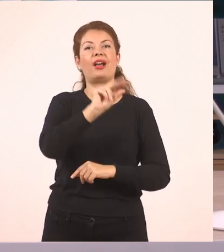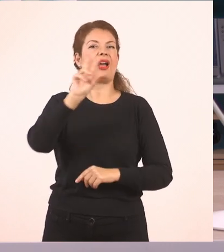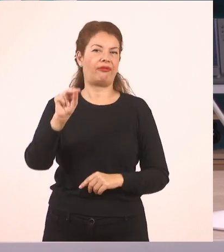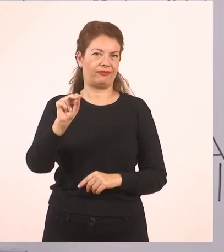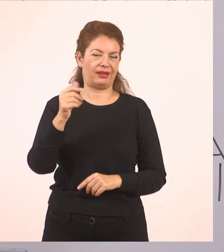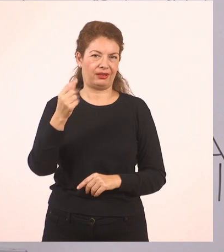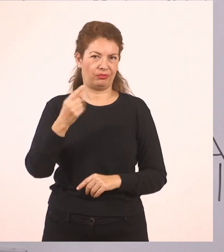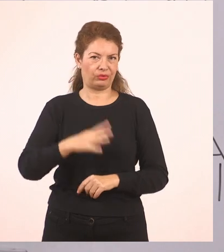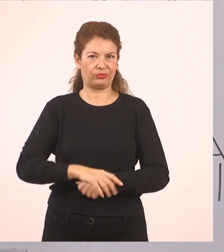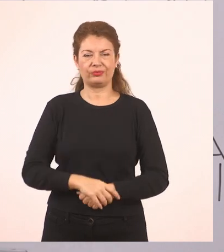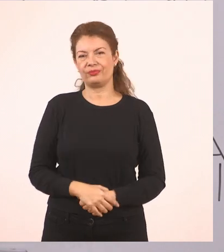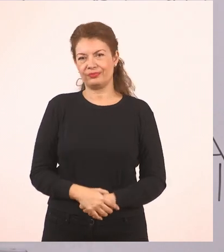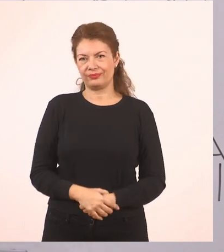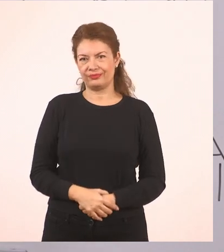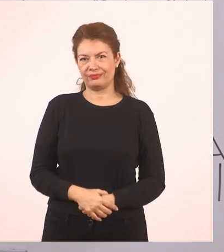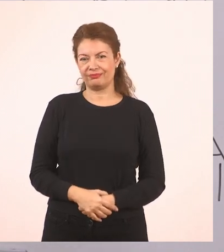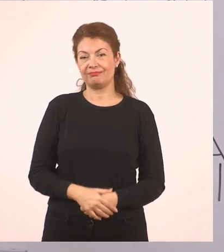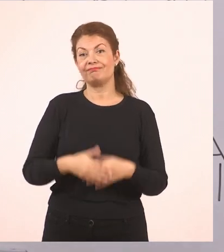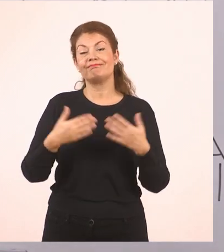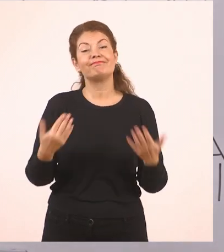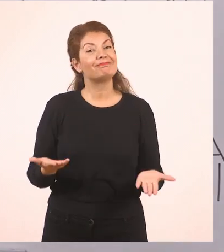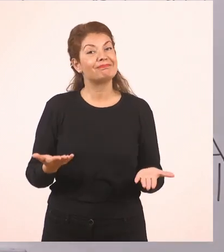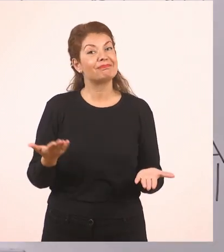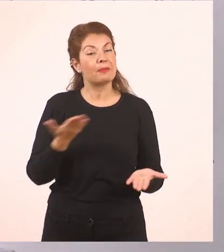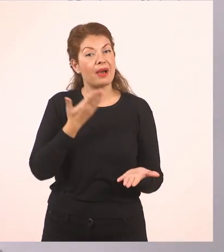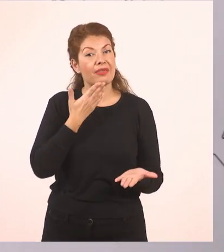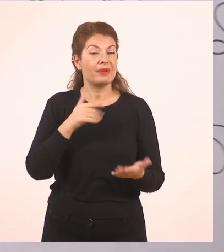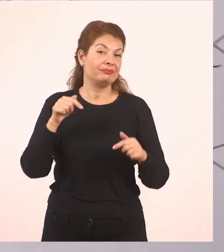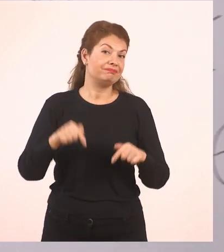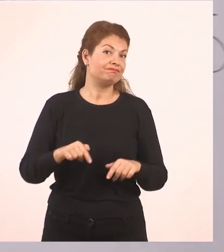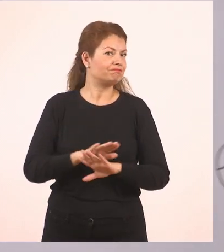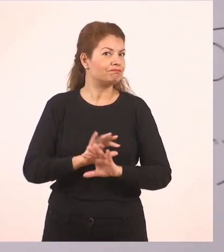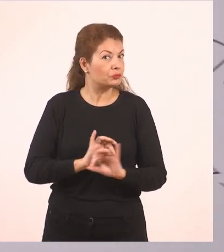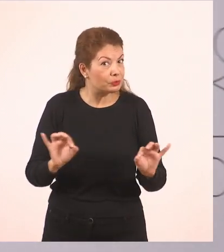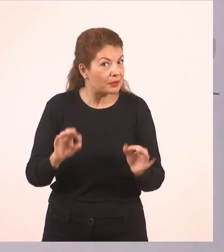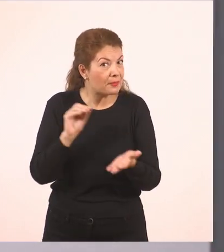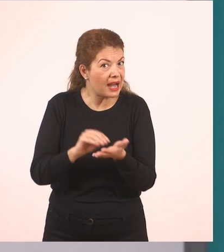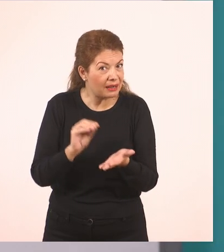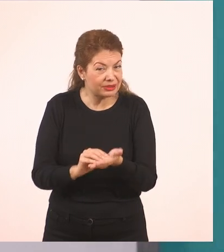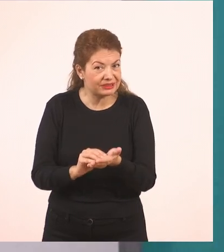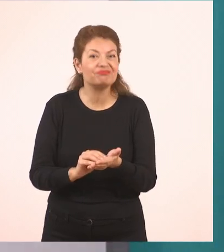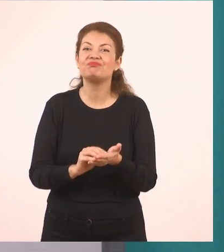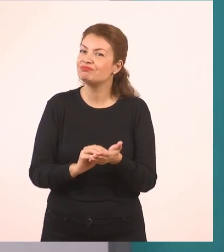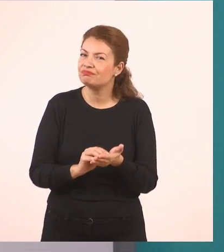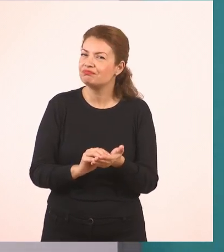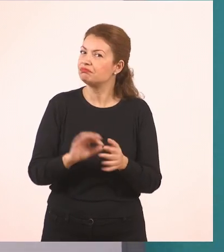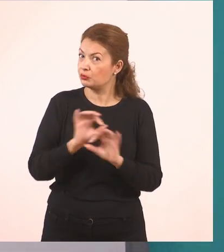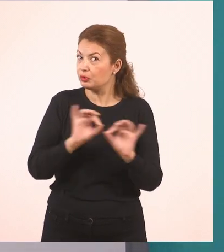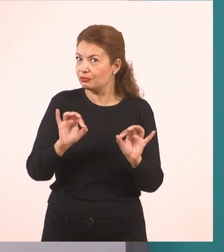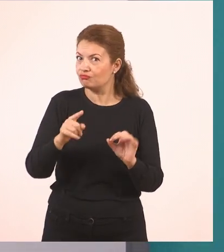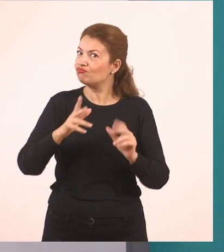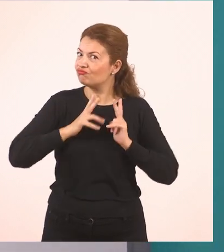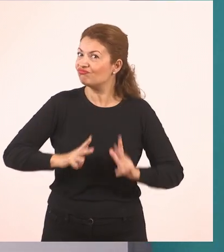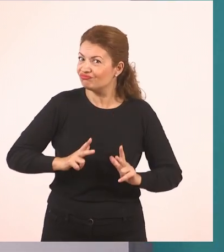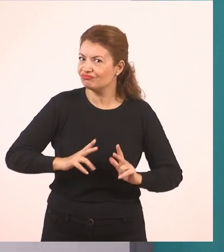άλλη. Αυτά λοιπόν! Πώς σου φάνηκε η επαναλήψή μας? Νομίζεις ότι ήταν πλήρης?